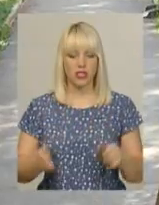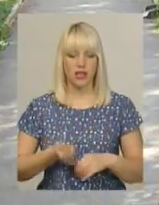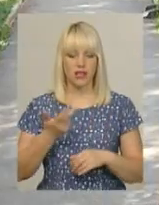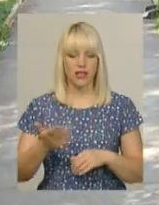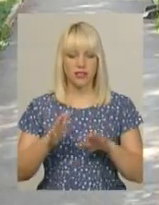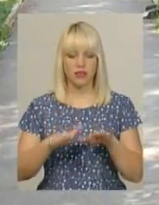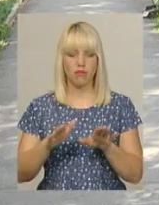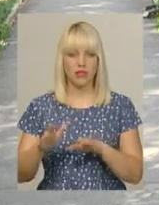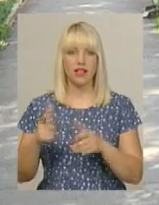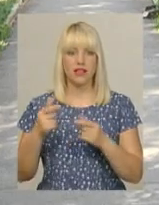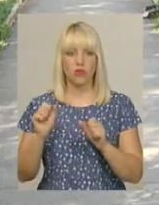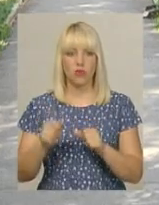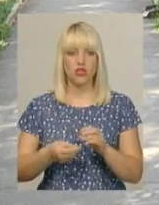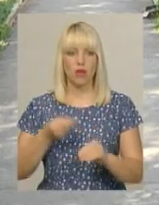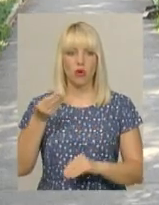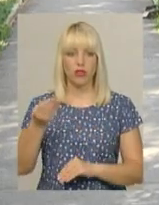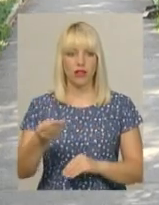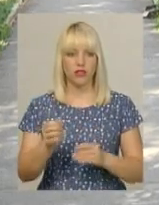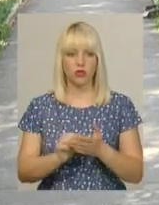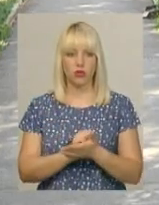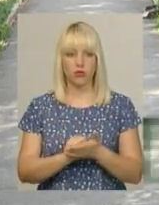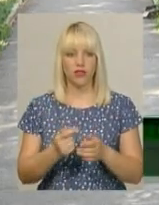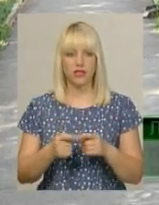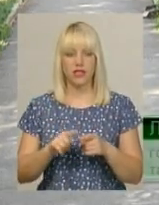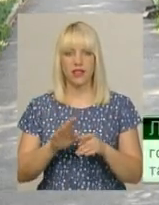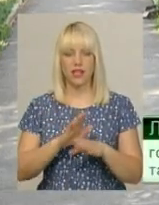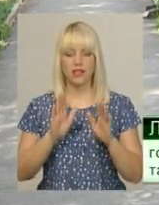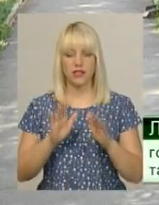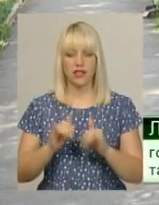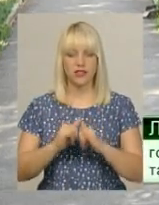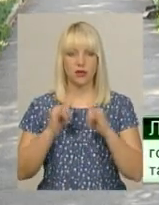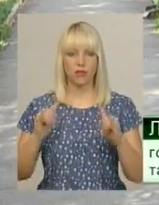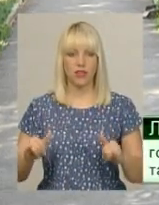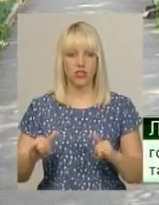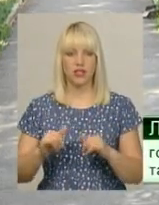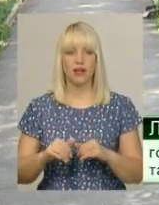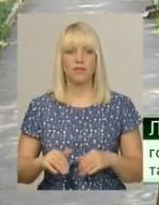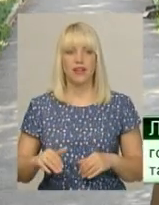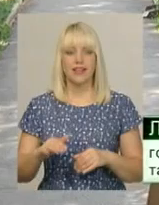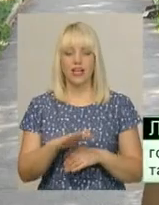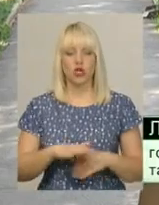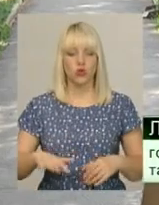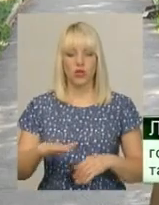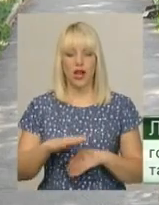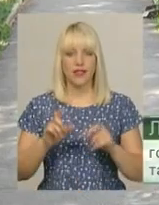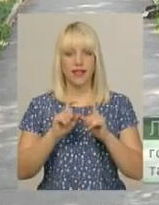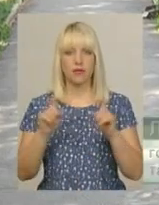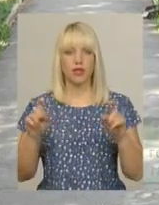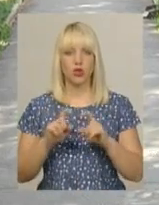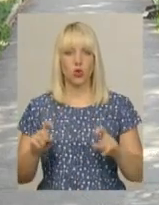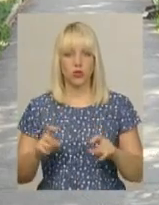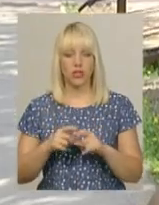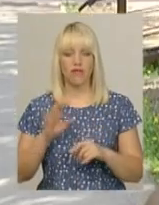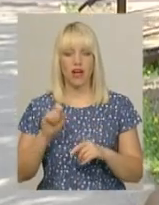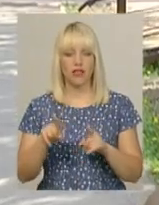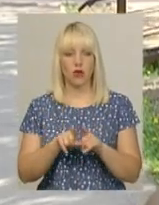Це не тільки збільшення саме територіальних підрозділів і тих вузлів встановлених, які вже були попередньо, але